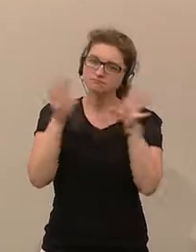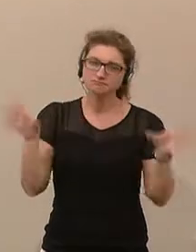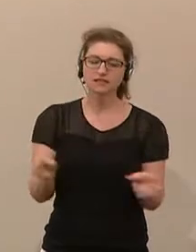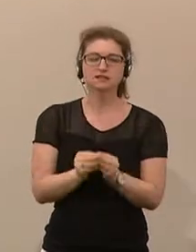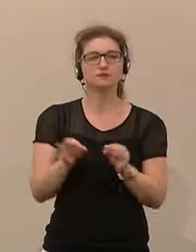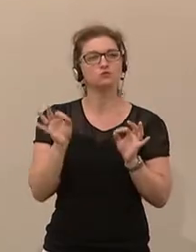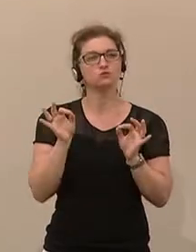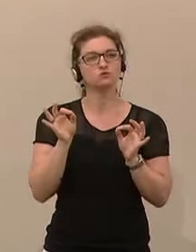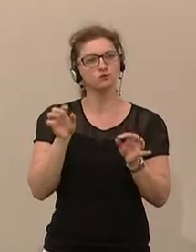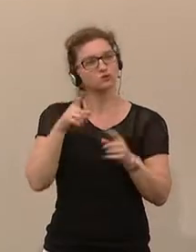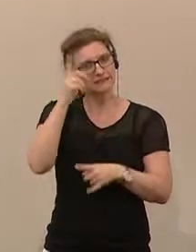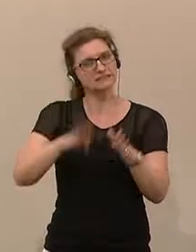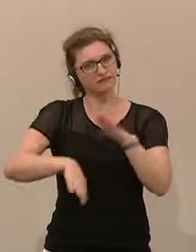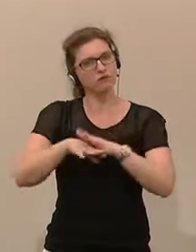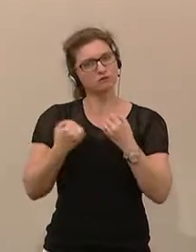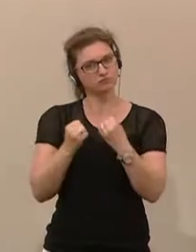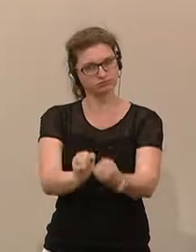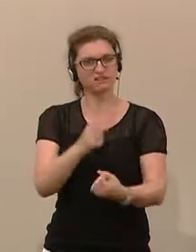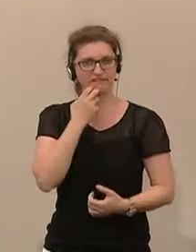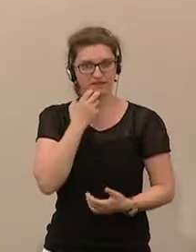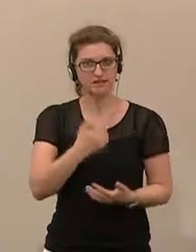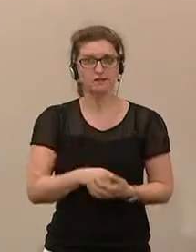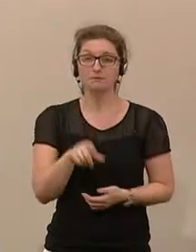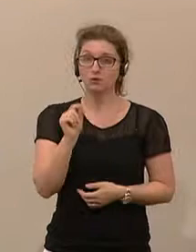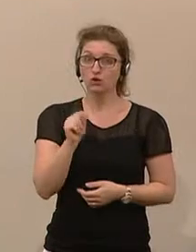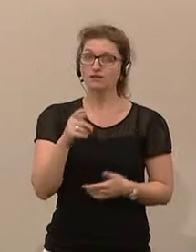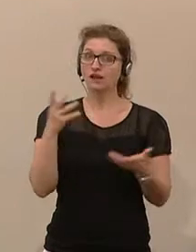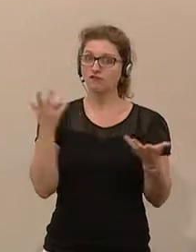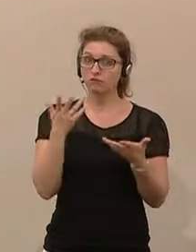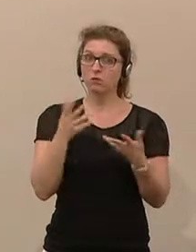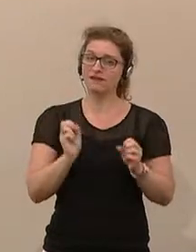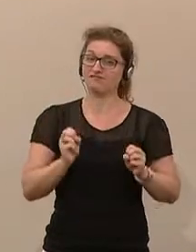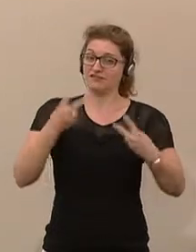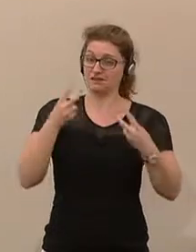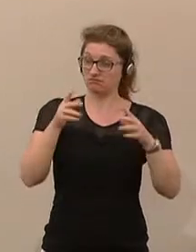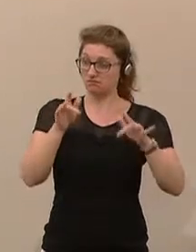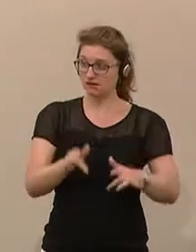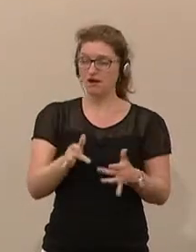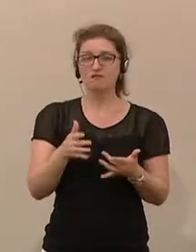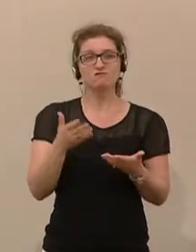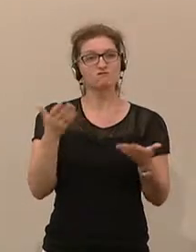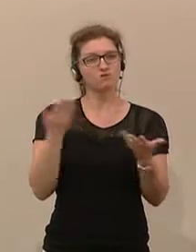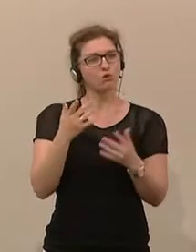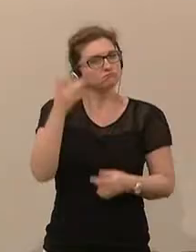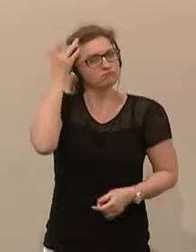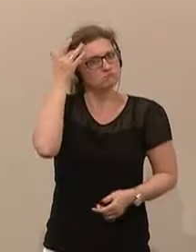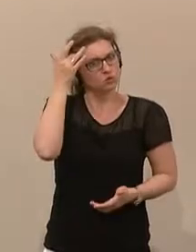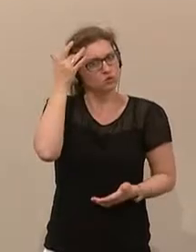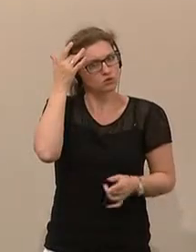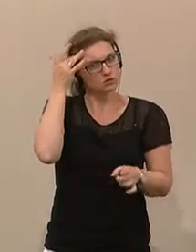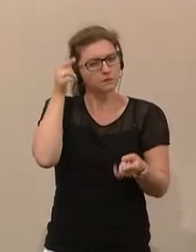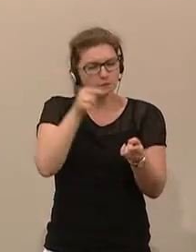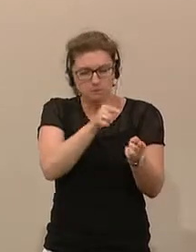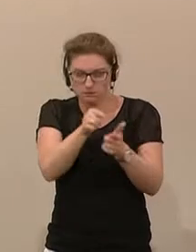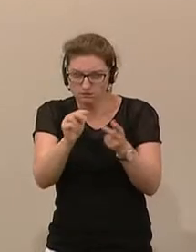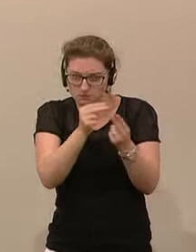sinnvoll agieren. Das heißt, dort, wo es effizient ist, dort, wo es klug ist und